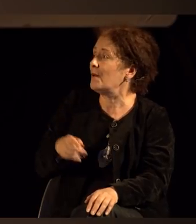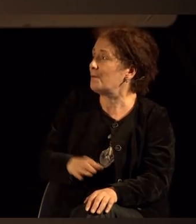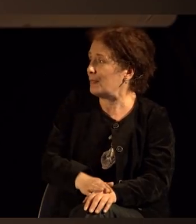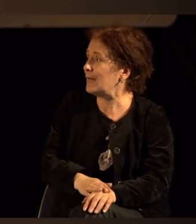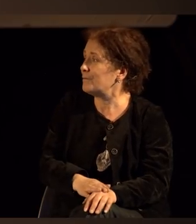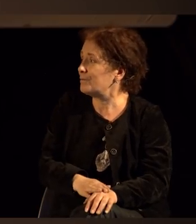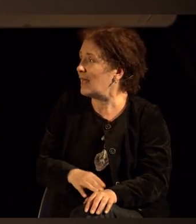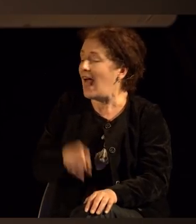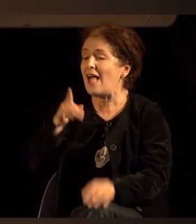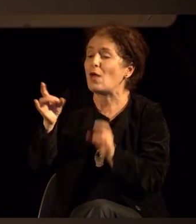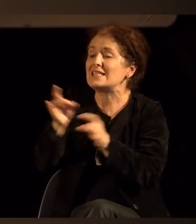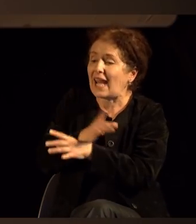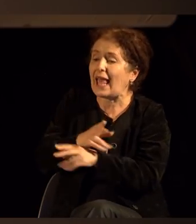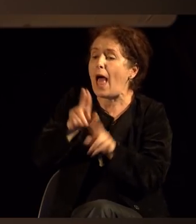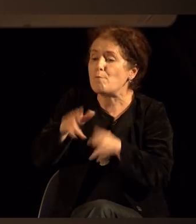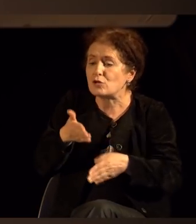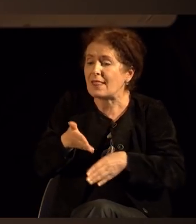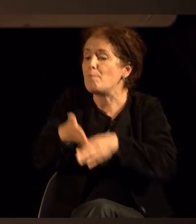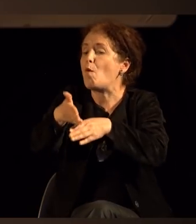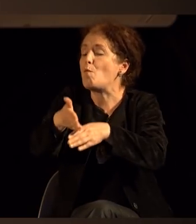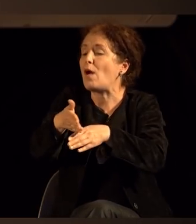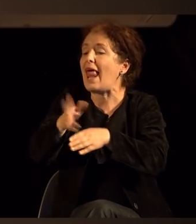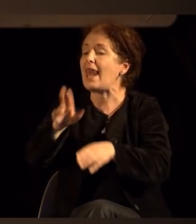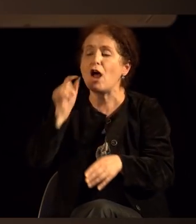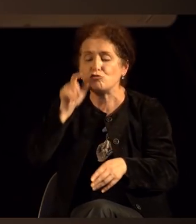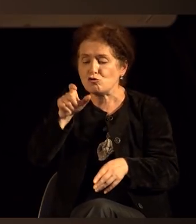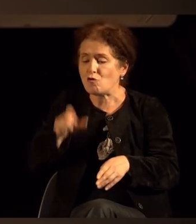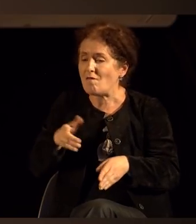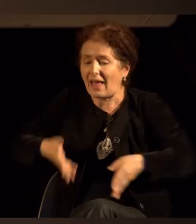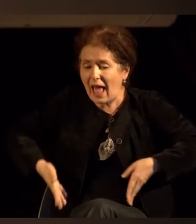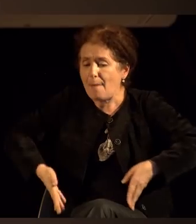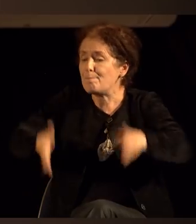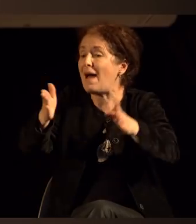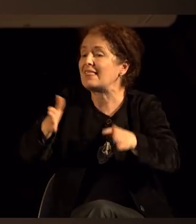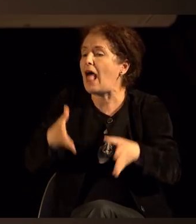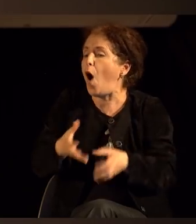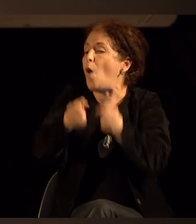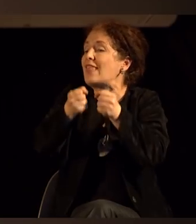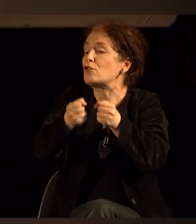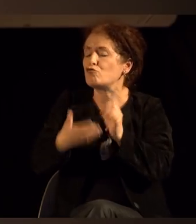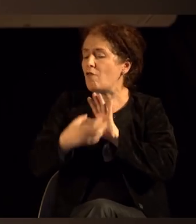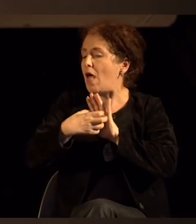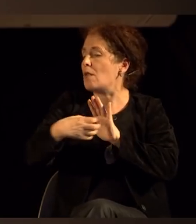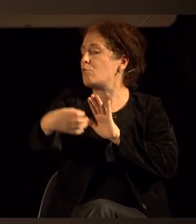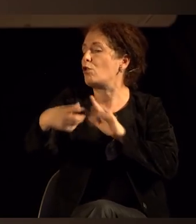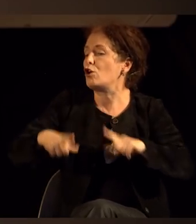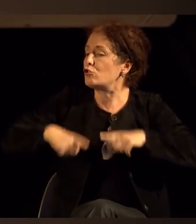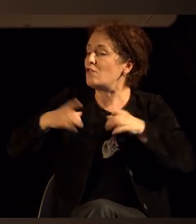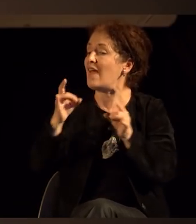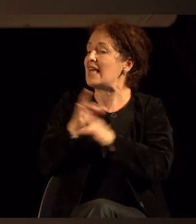луѓето да им помогне како таа среќава да ја реализират, да ја одржуват и да ја живеат.